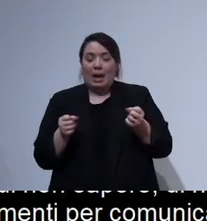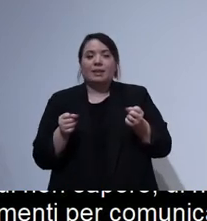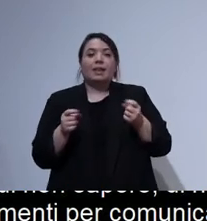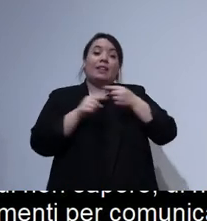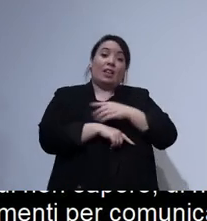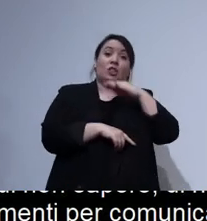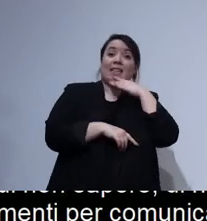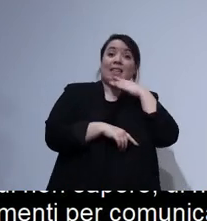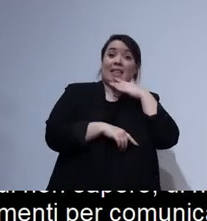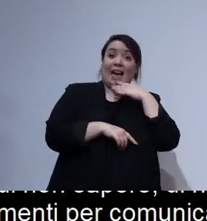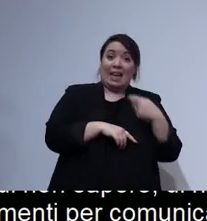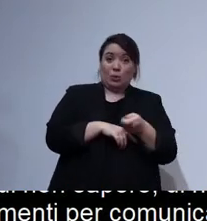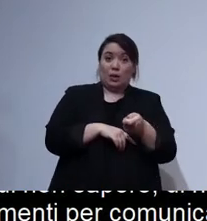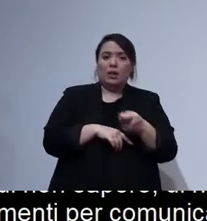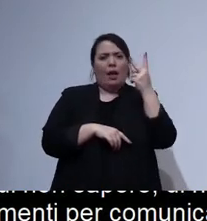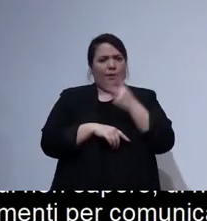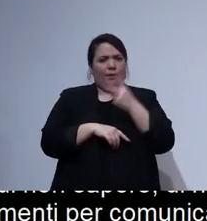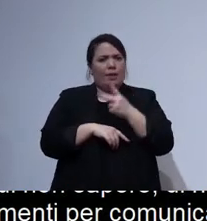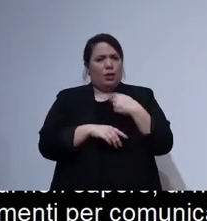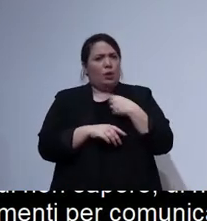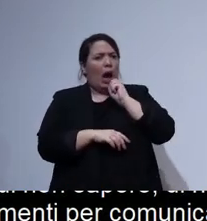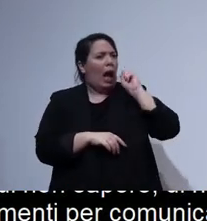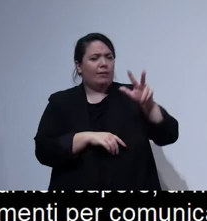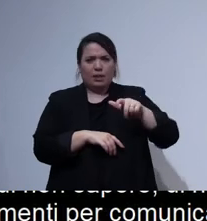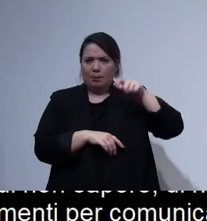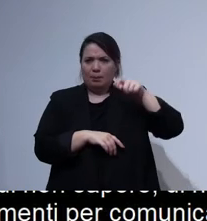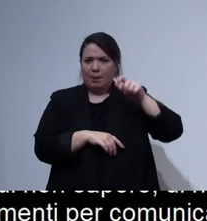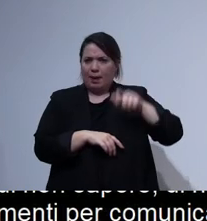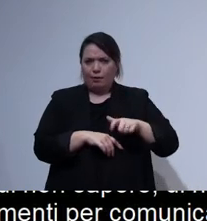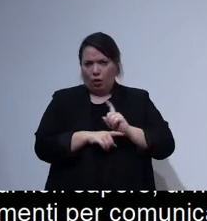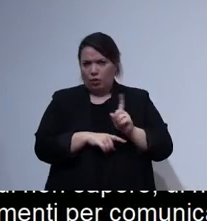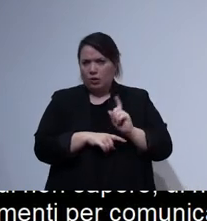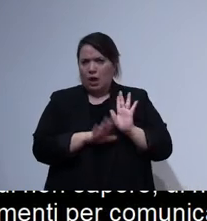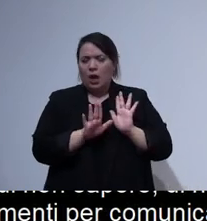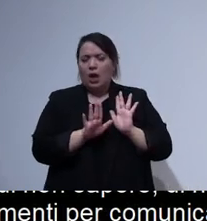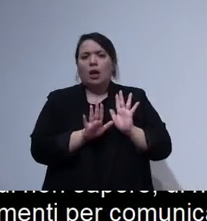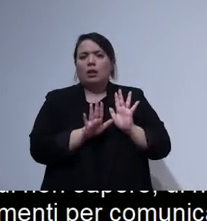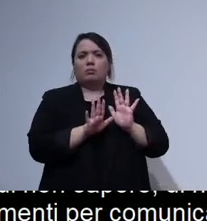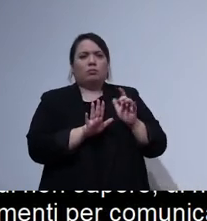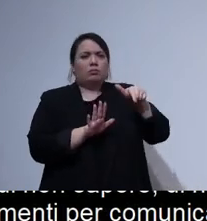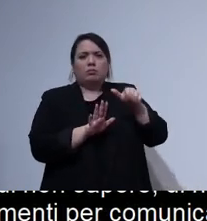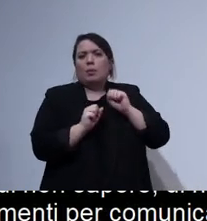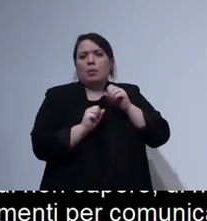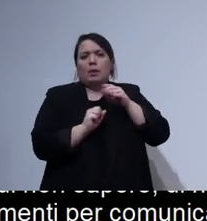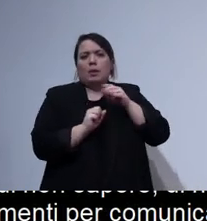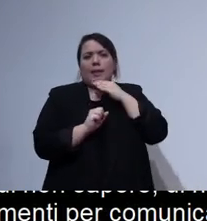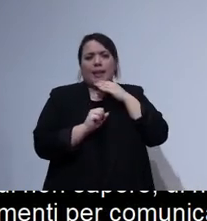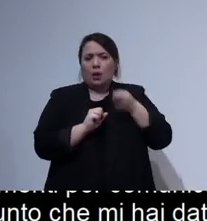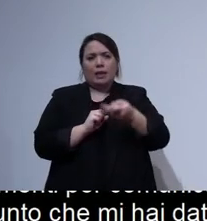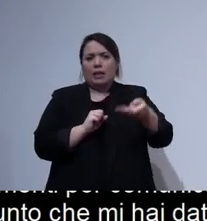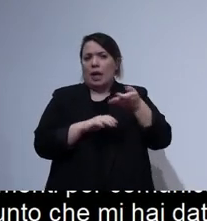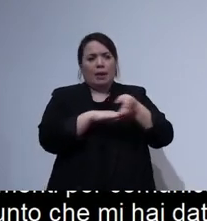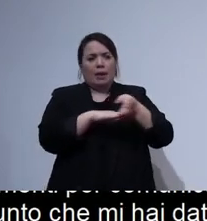cane guida è vero non c'è bisogno di avere un alloggio pet friendly per per far entrare i cani guida che possono